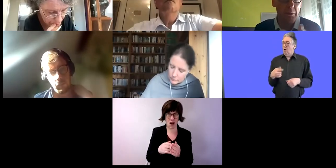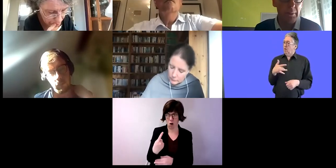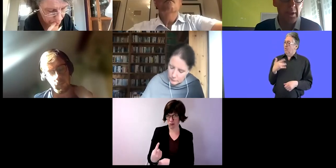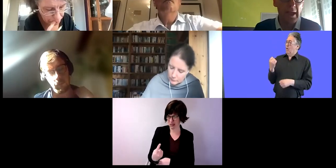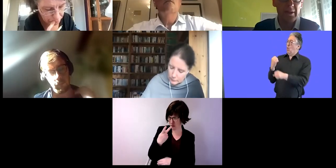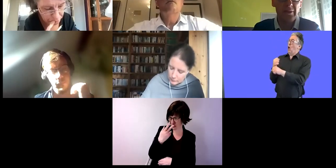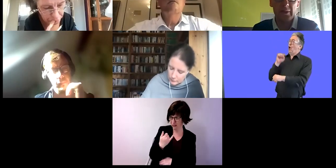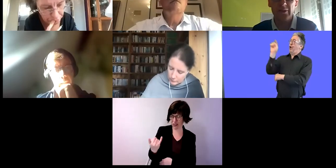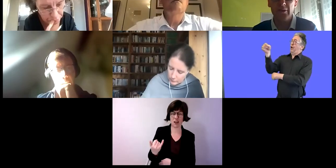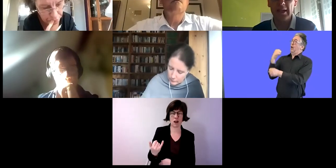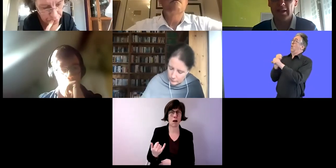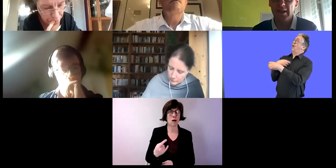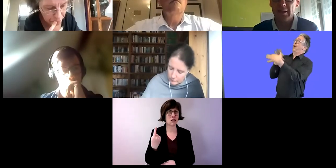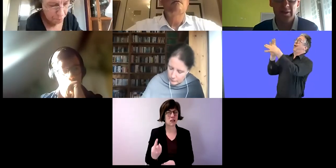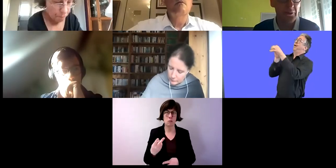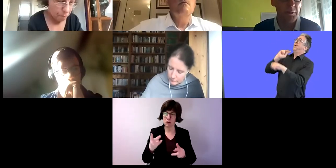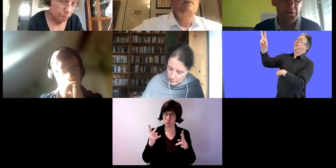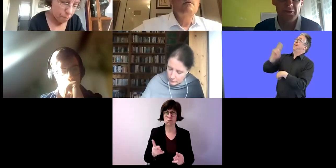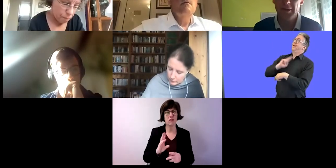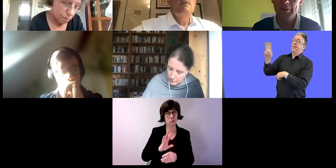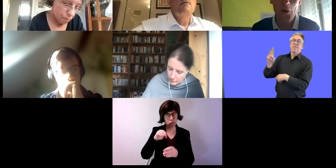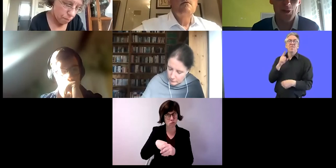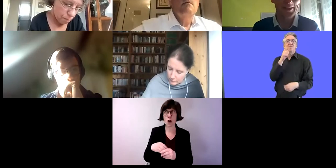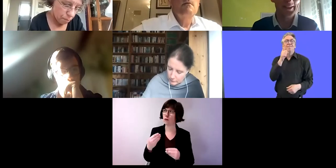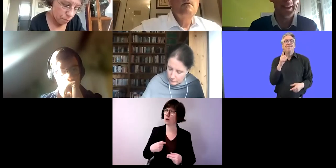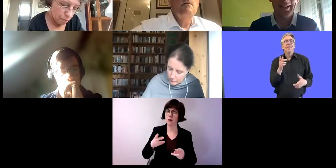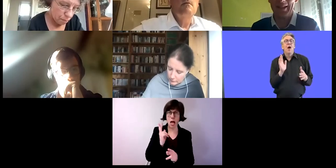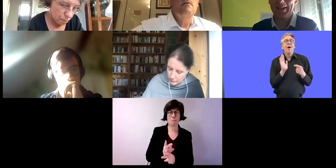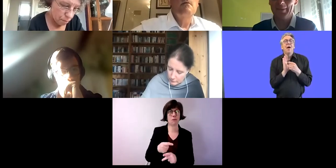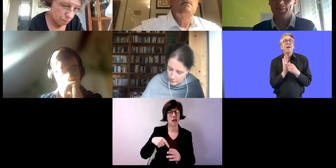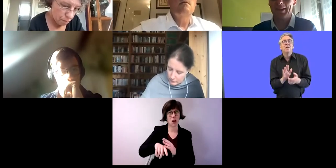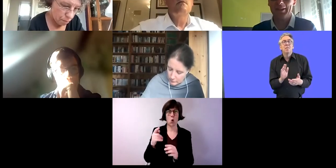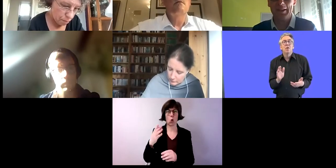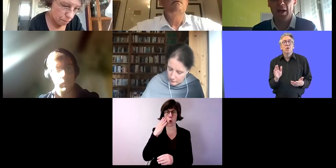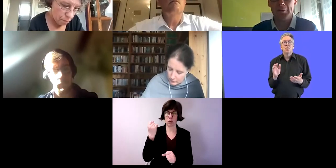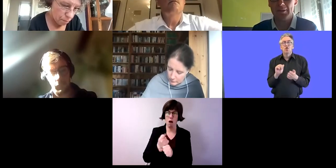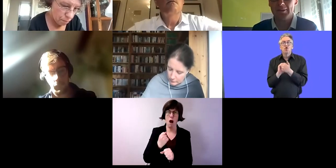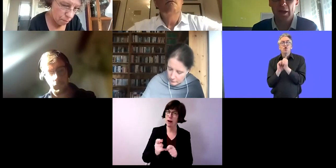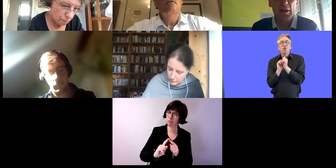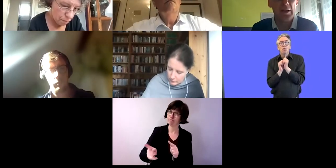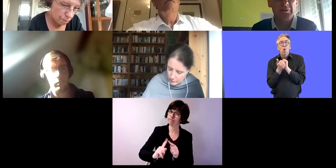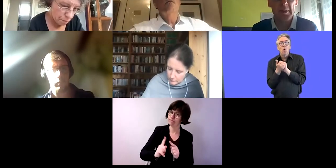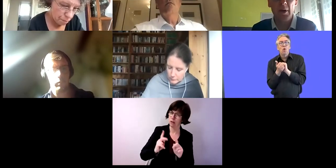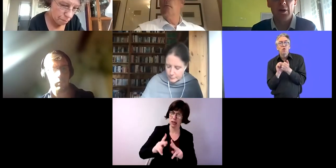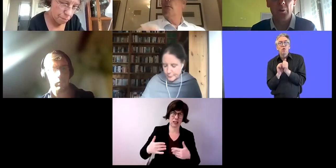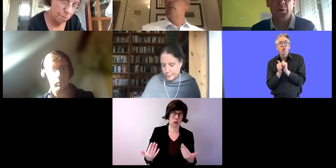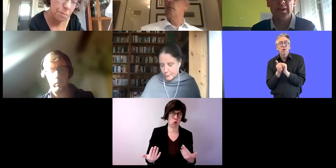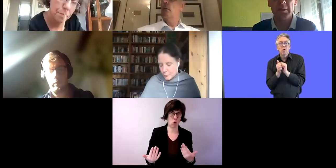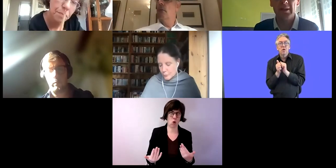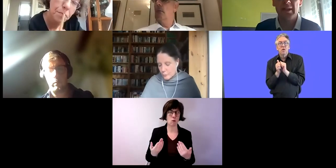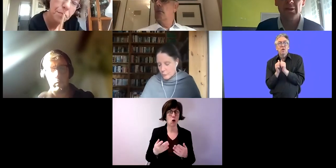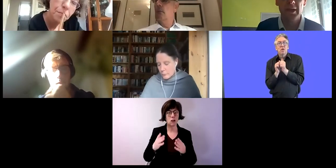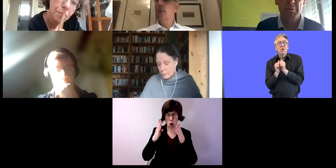stellt es sich so dar, dass sie dadurch wirklich das Gefühl haben, für den Kunden zu arbeiten. Also stellen Sie sich einen konkreten